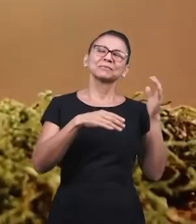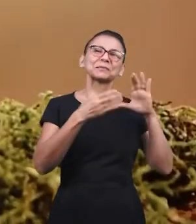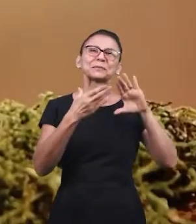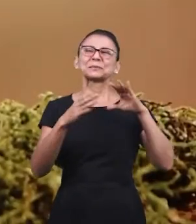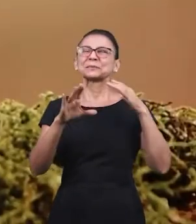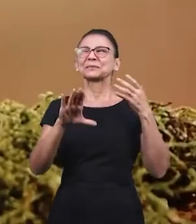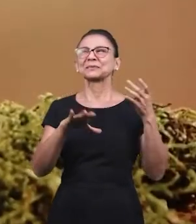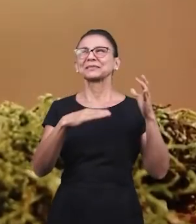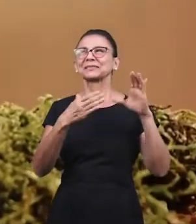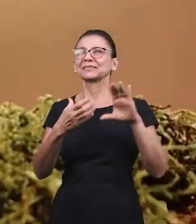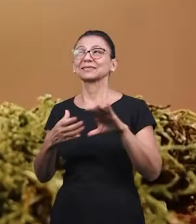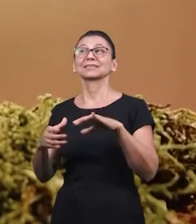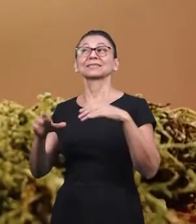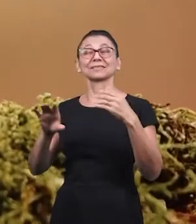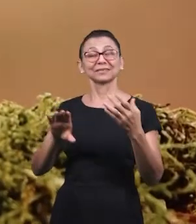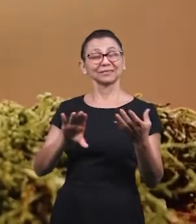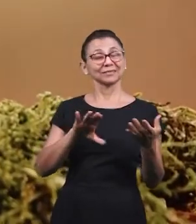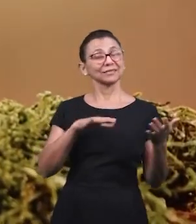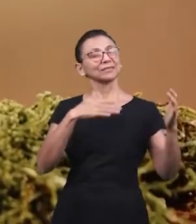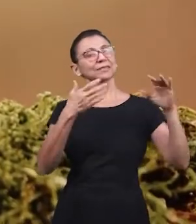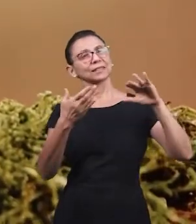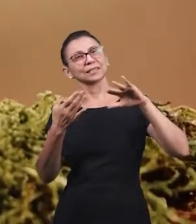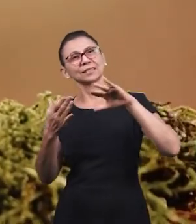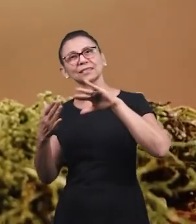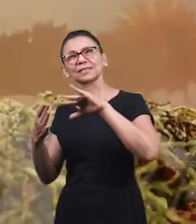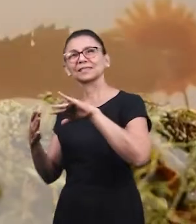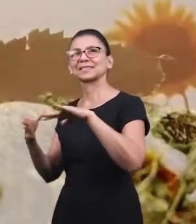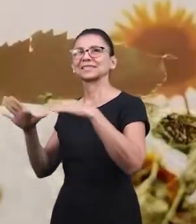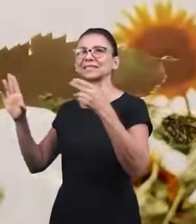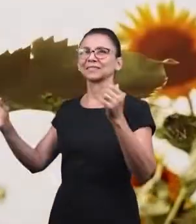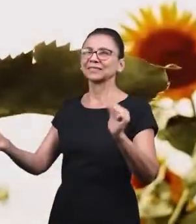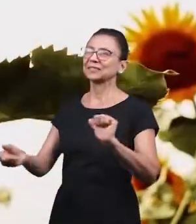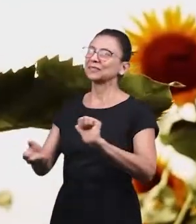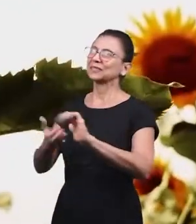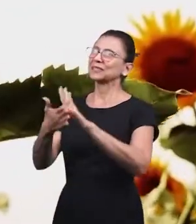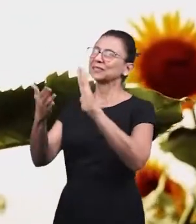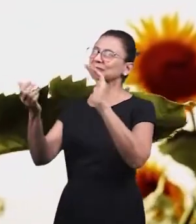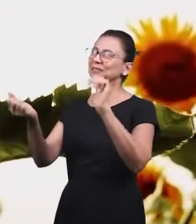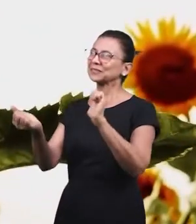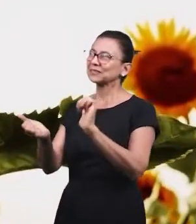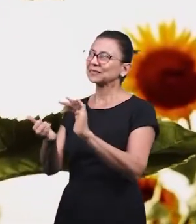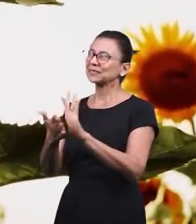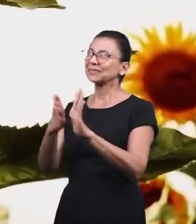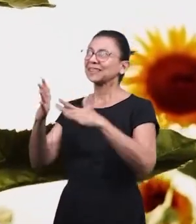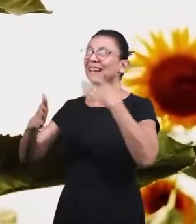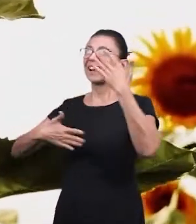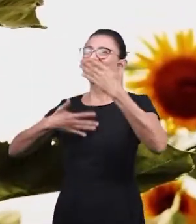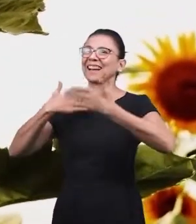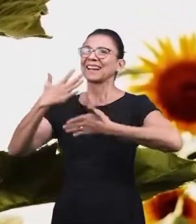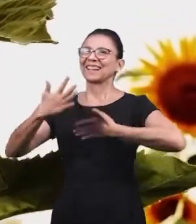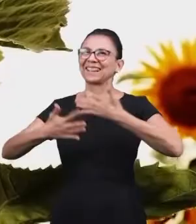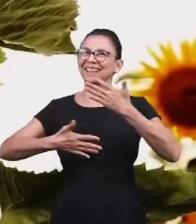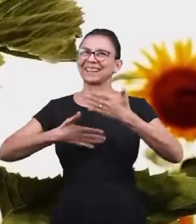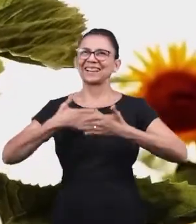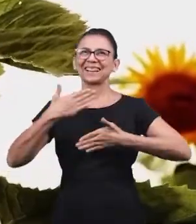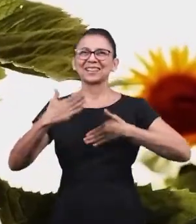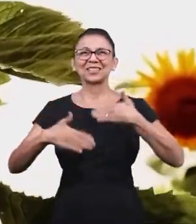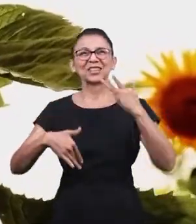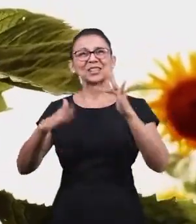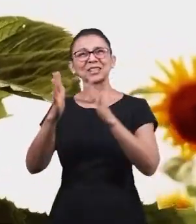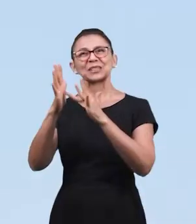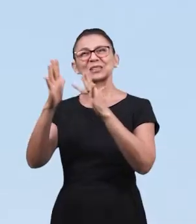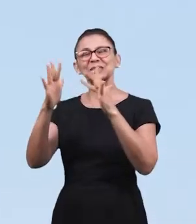воспевая всем сердцем, всей душой и петь Тебе в жизни моей.